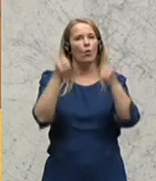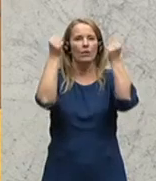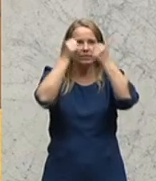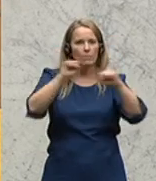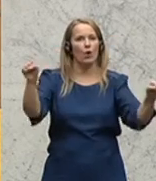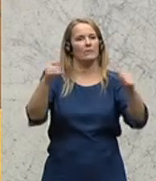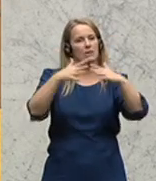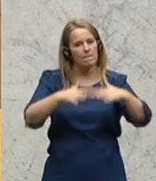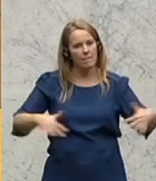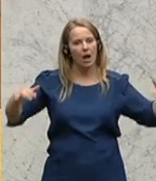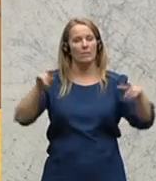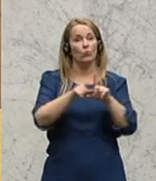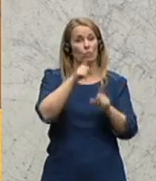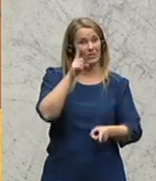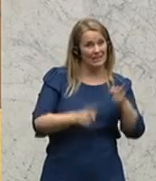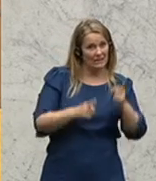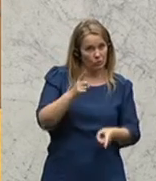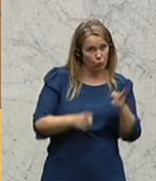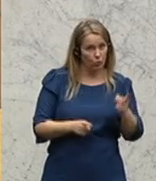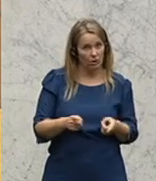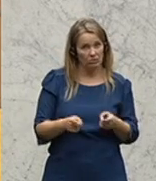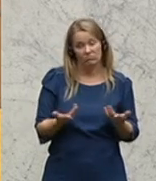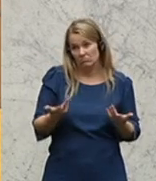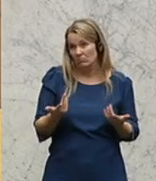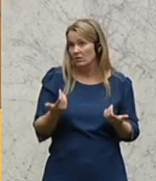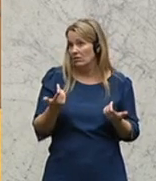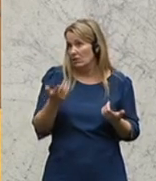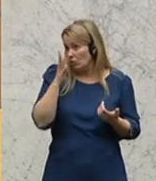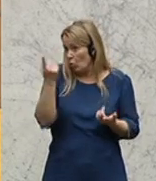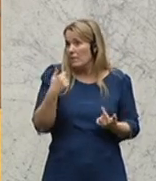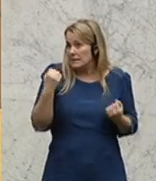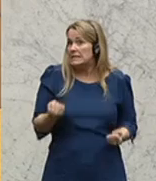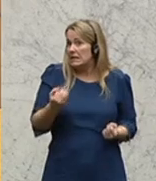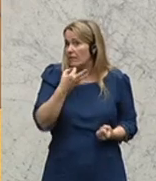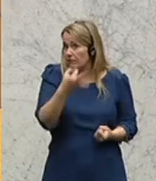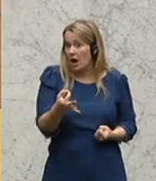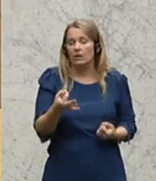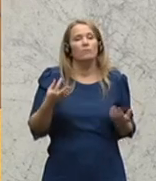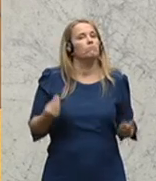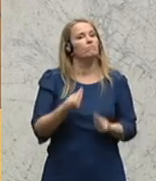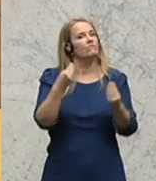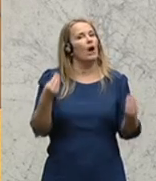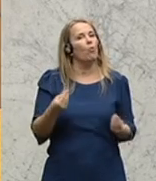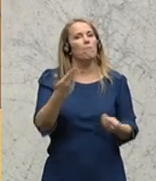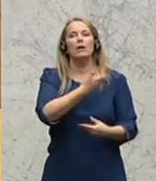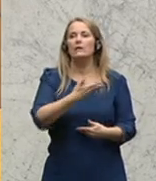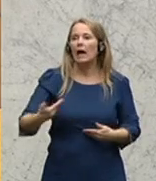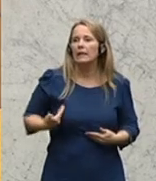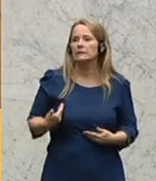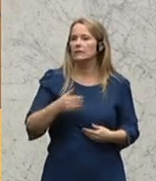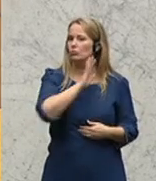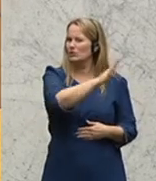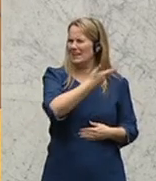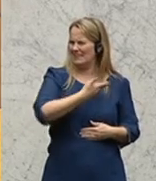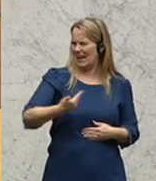Parlamentarismus und Diktatur. Und da wird man wohl Fragen stellen. Und eine der Fragen ist, warum konnte ein Kaiser und seine